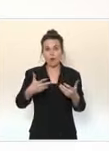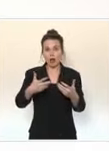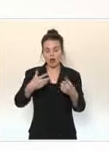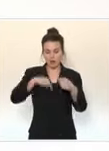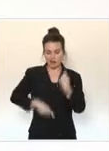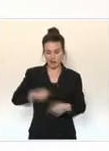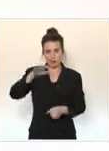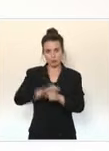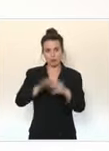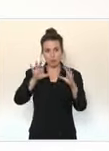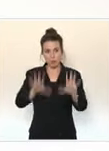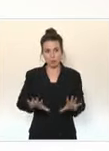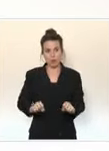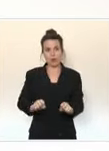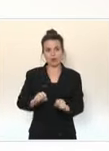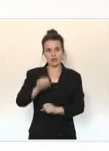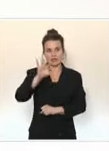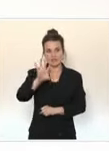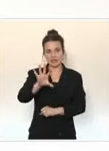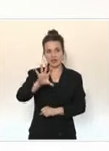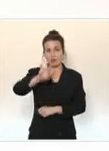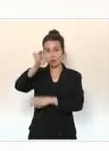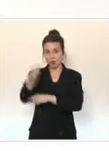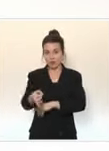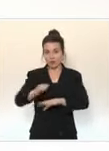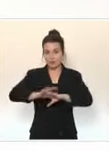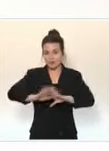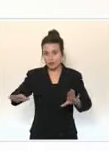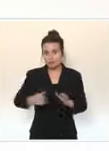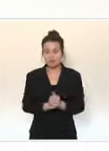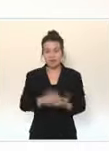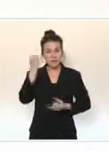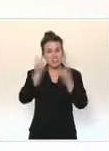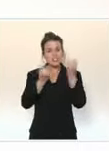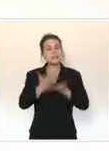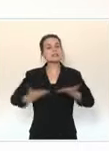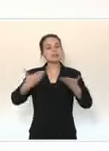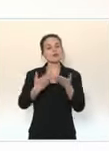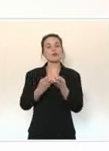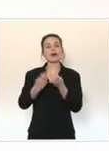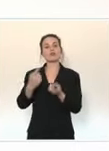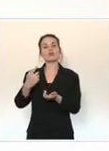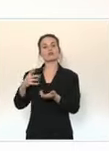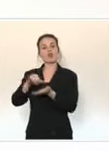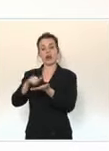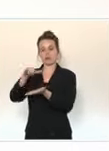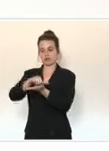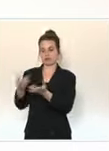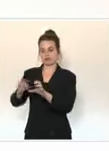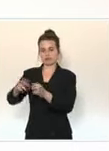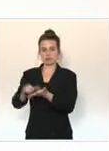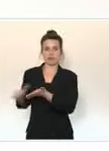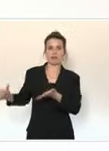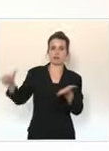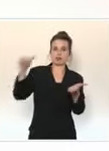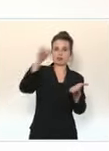pour traverser l'Atlantique, vous avez un risque également de faire des thromboses parce que vous allez être moins mobile. Et ce risque, si vous traversez l'Atlantique en